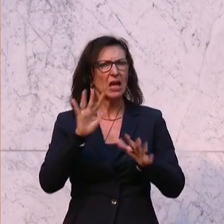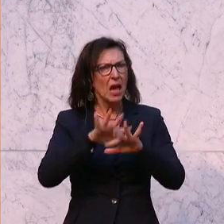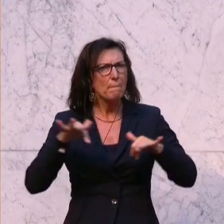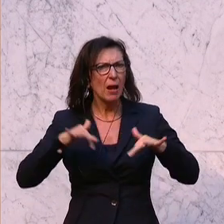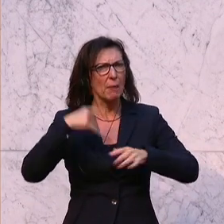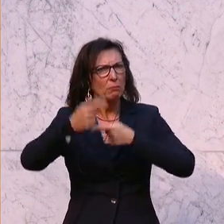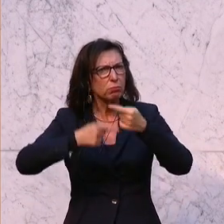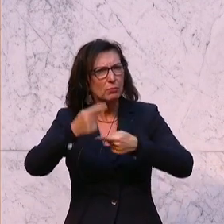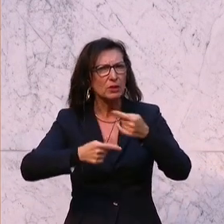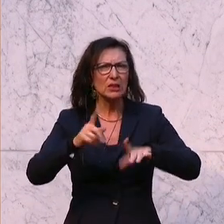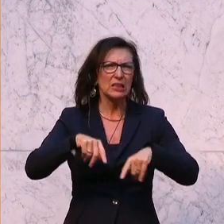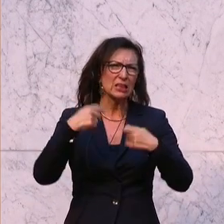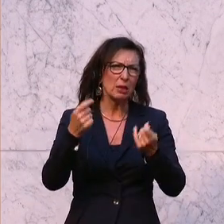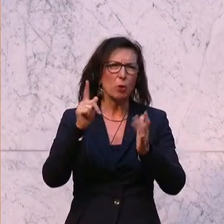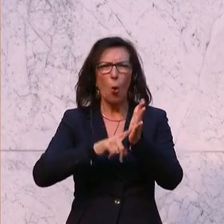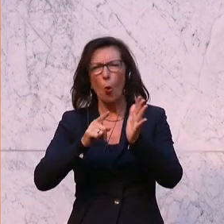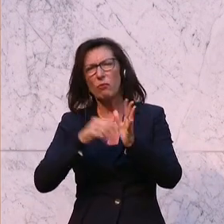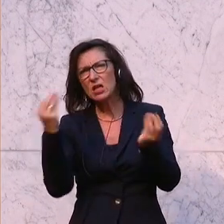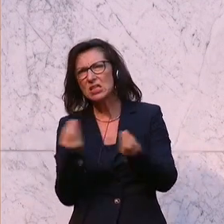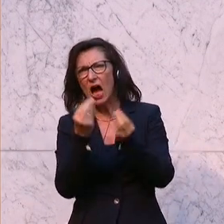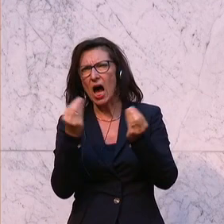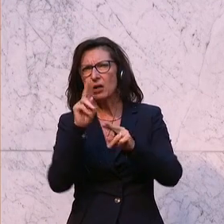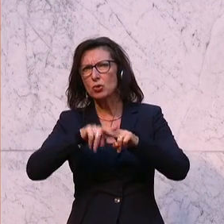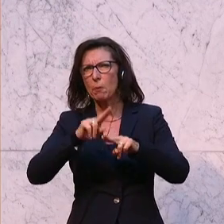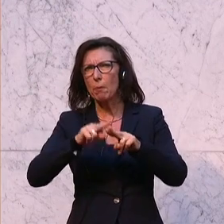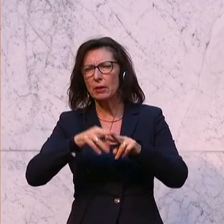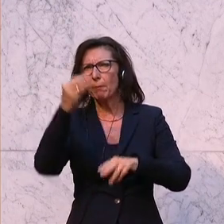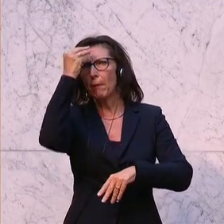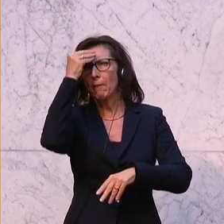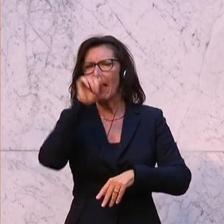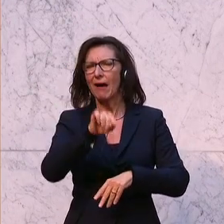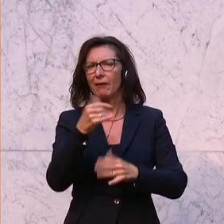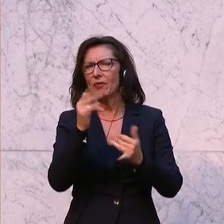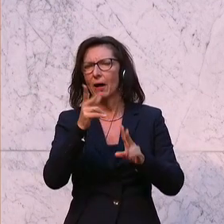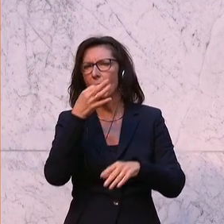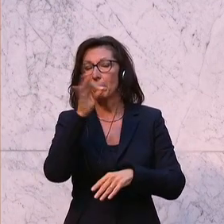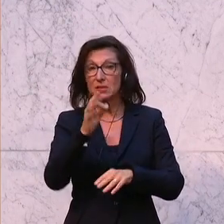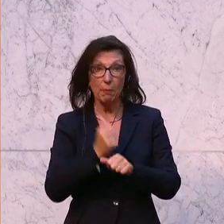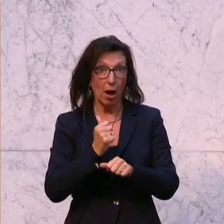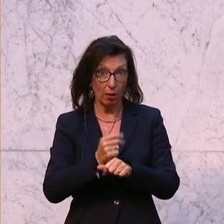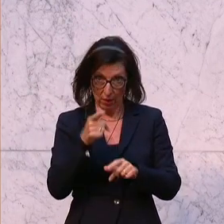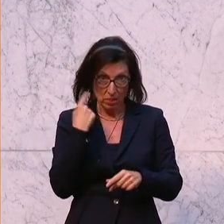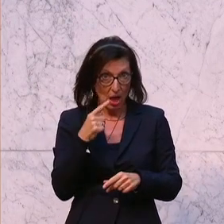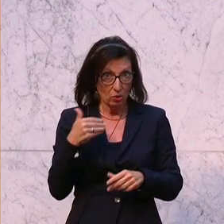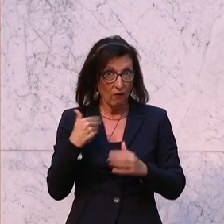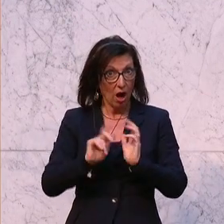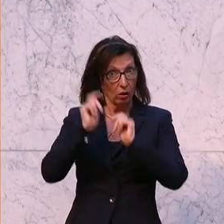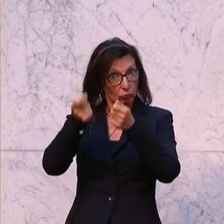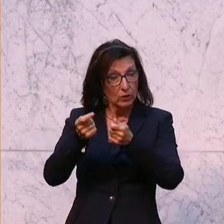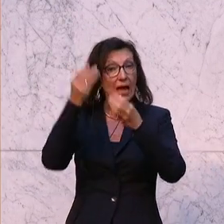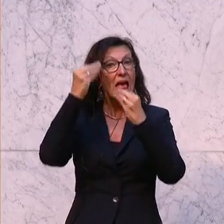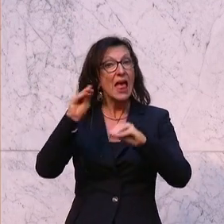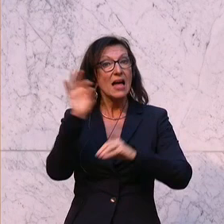draufkommt, die man besser gestalten kann. So ist der Antrag, den wir als NEOS ursprünglich eingebracht haben, davon ausgegangen, dass man grundsätzlich Ehrenzeichen